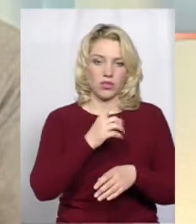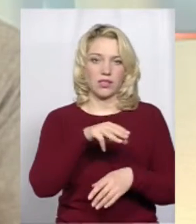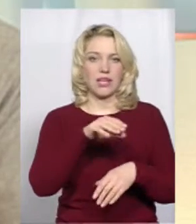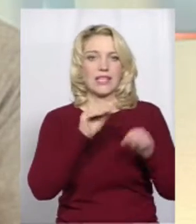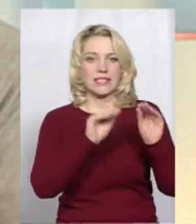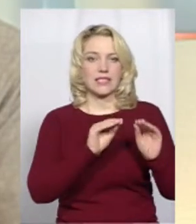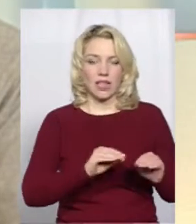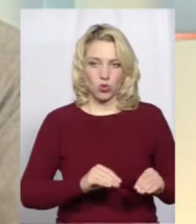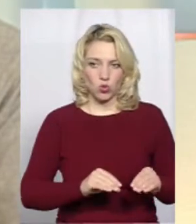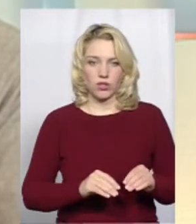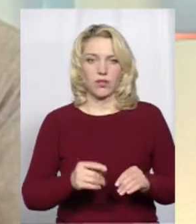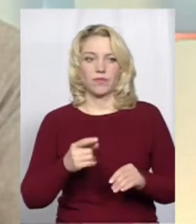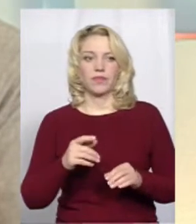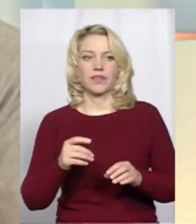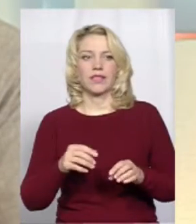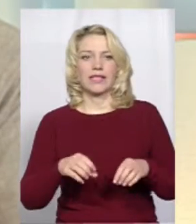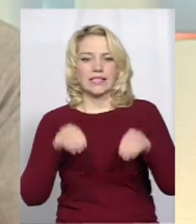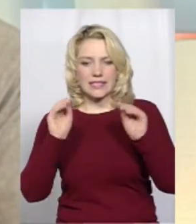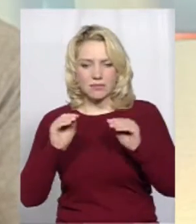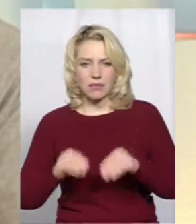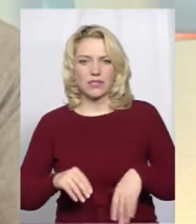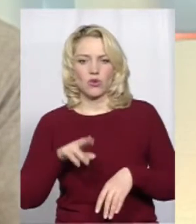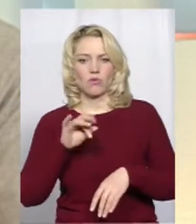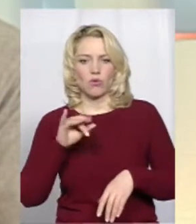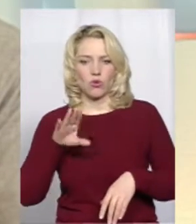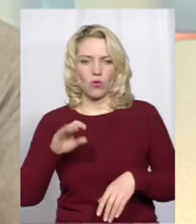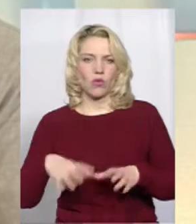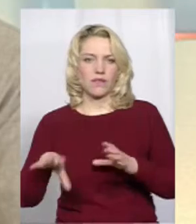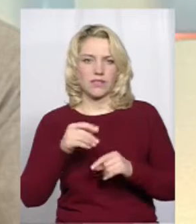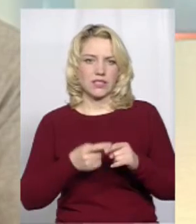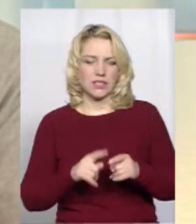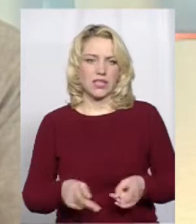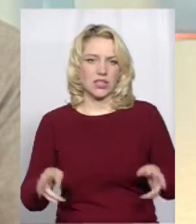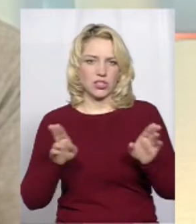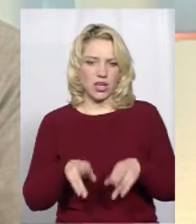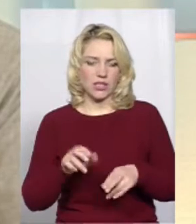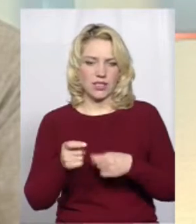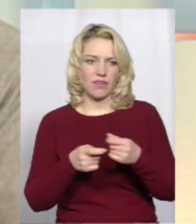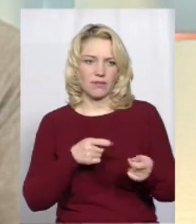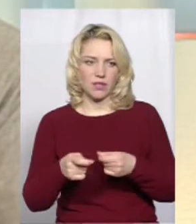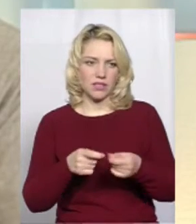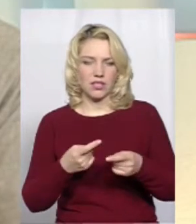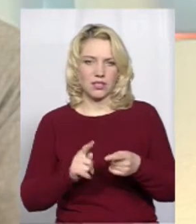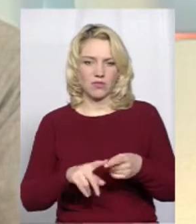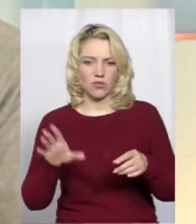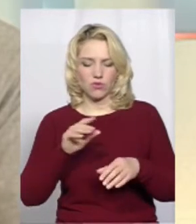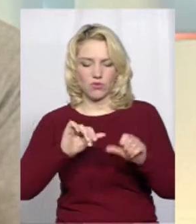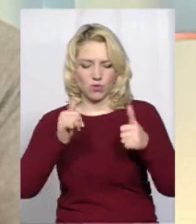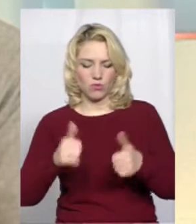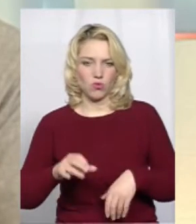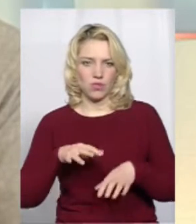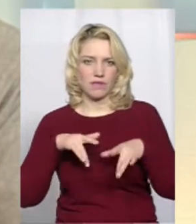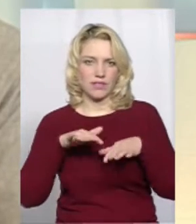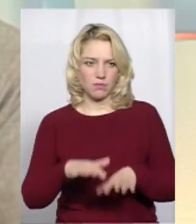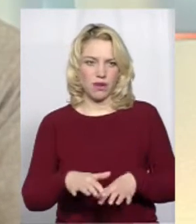статут, список, протокол, це все залишається в адміністрації, у нас в управлінні, воно формується в справу